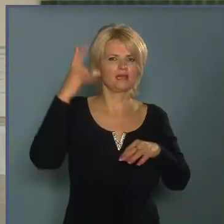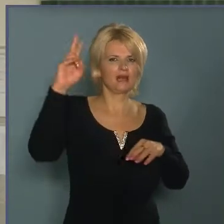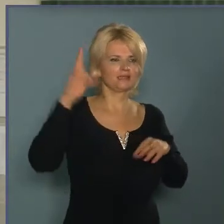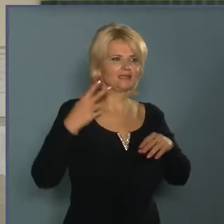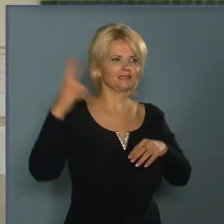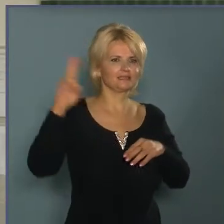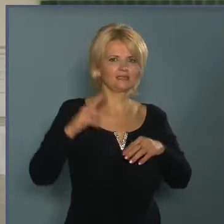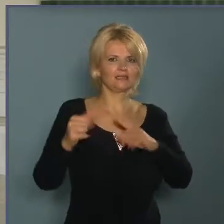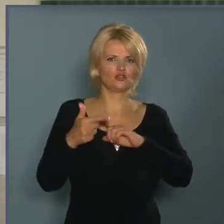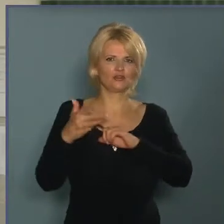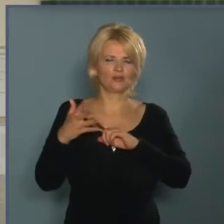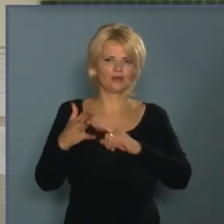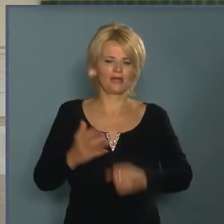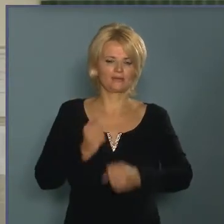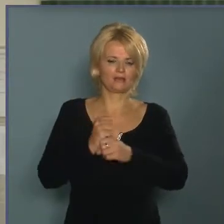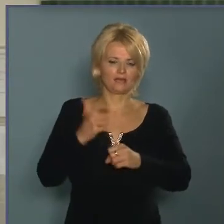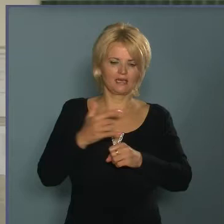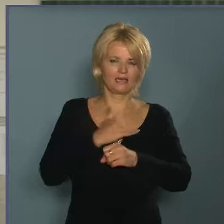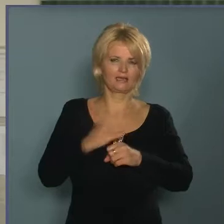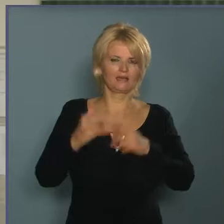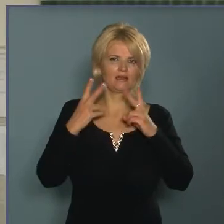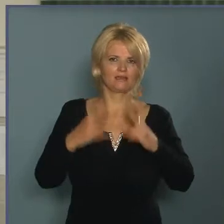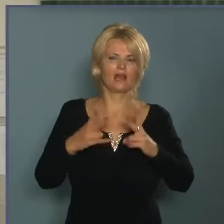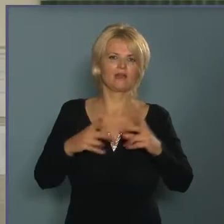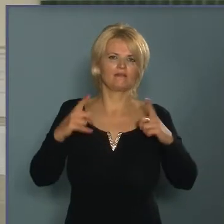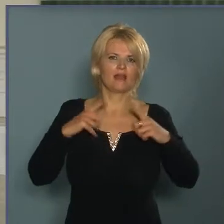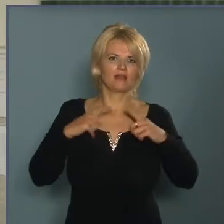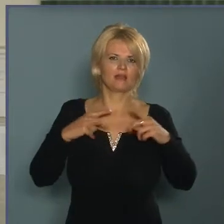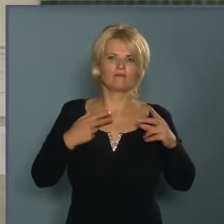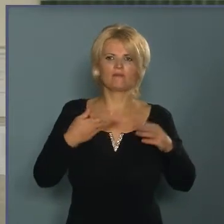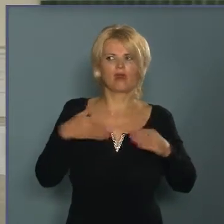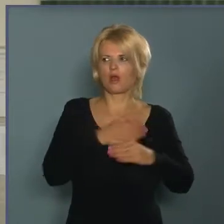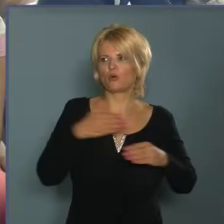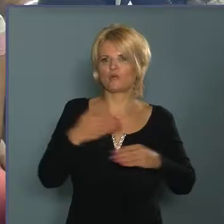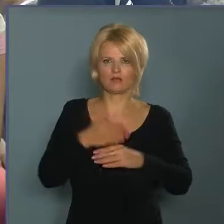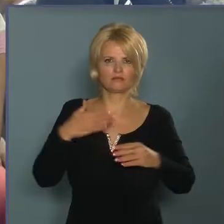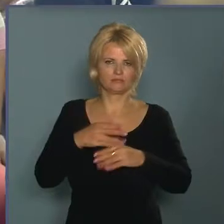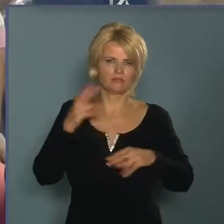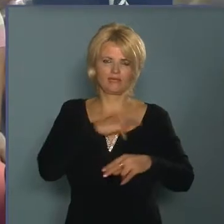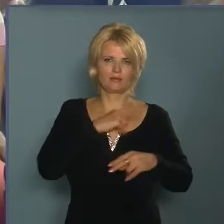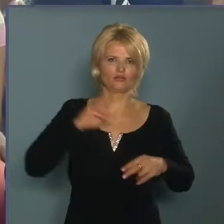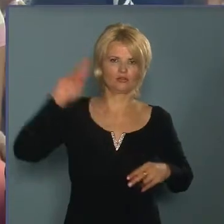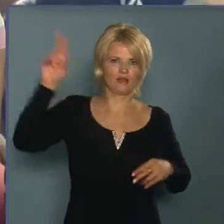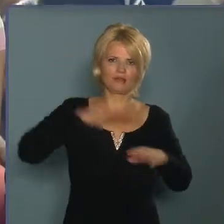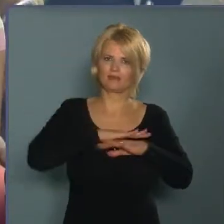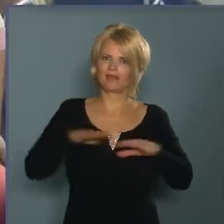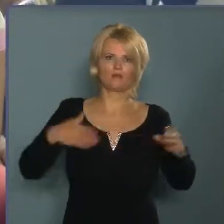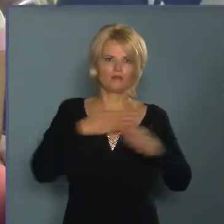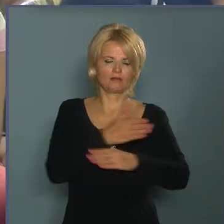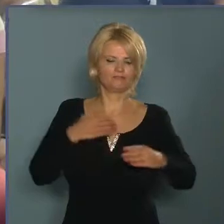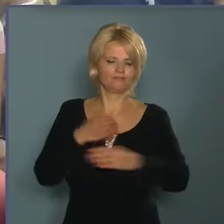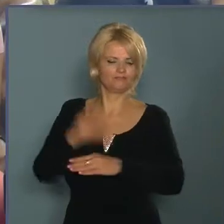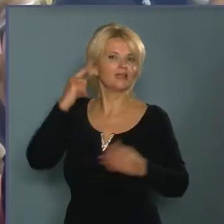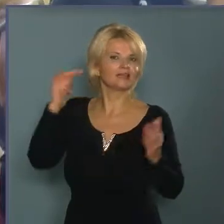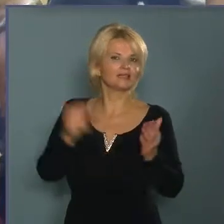tehát most már kb. két évet kell várni arra, talán még többet is, hogy valahova eljussunk, de érdemes jelentkezni, mert mindenhova elmegyünk. És ahogy